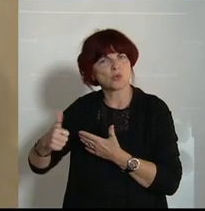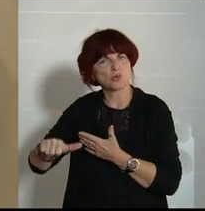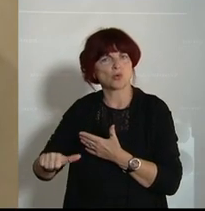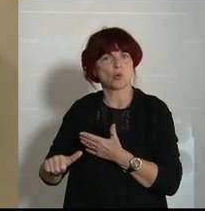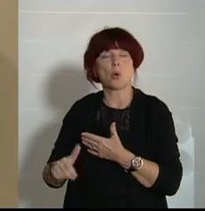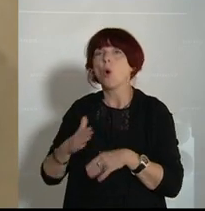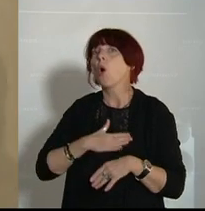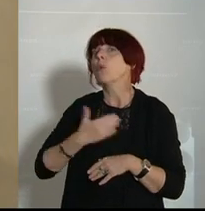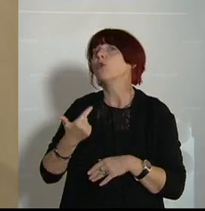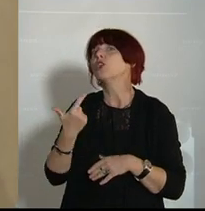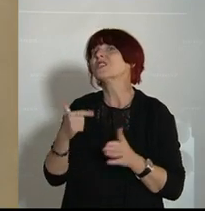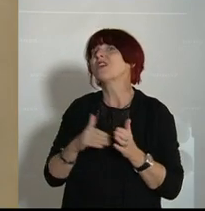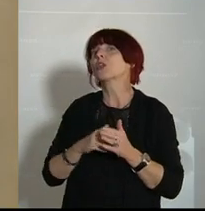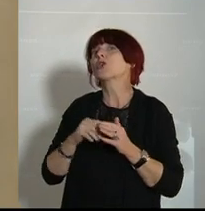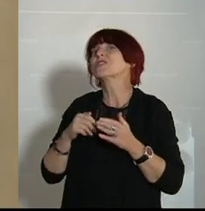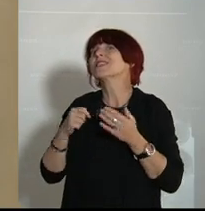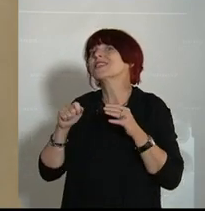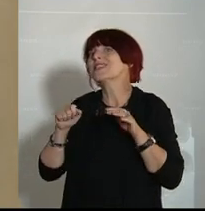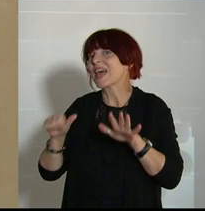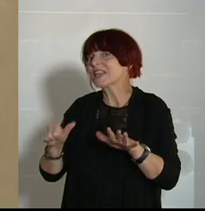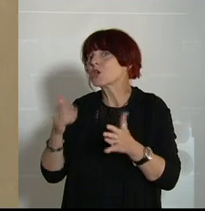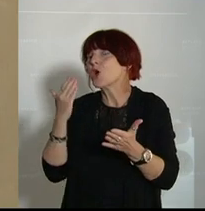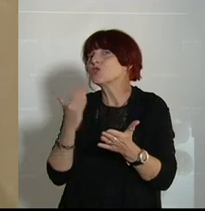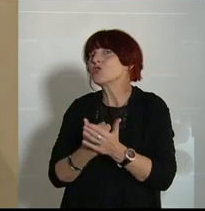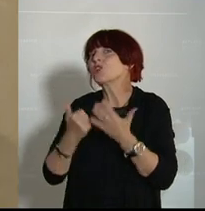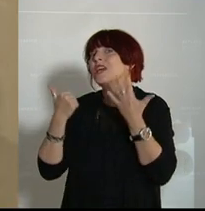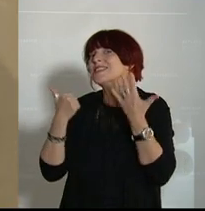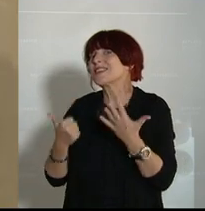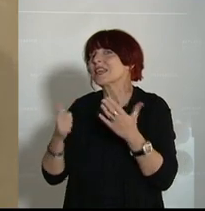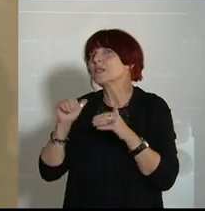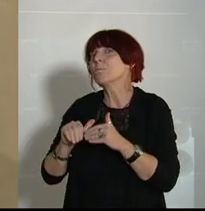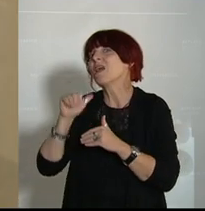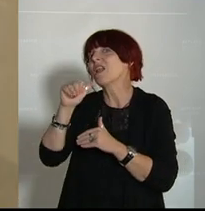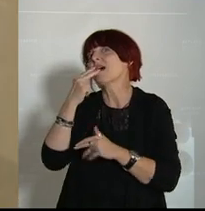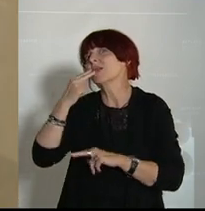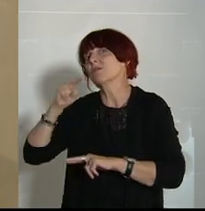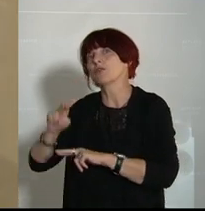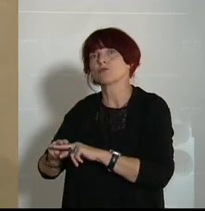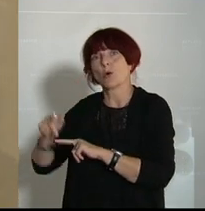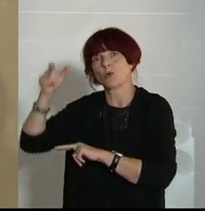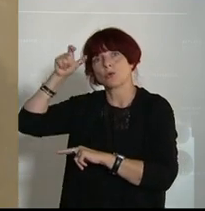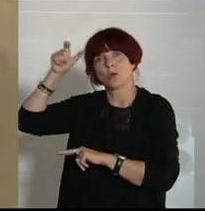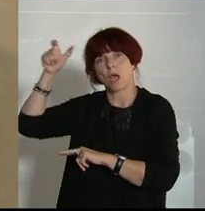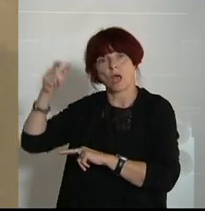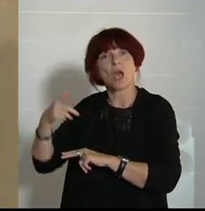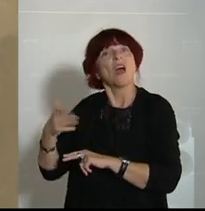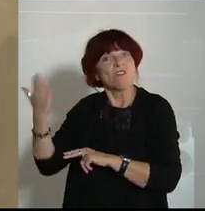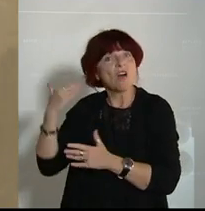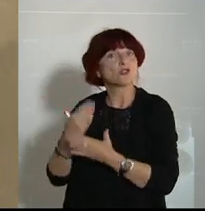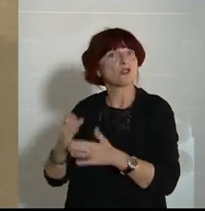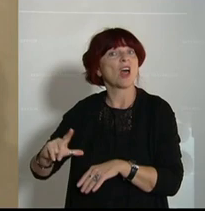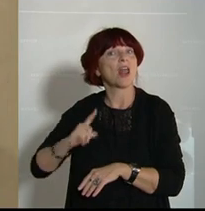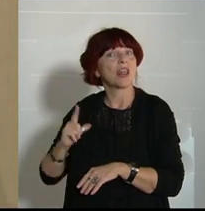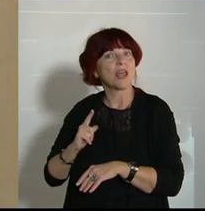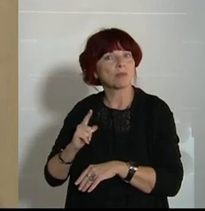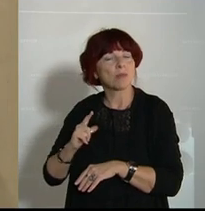ja 2016 schon 6 Milliarden zugesagt wurden. Was ist passiert? Wir haben es genau erlebt, mitten in der schwersten Krise für